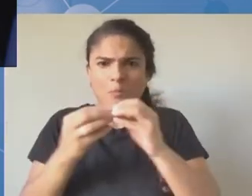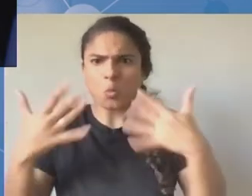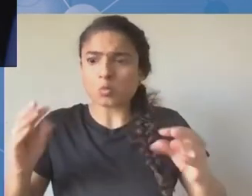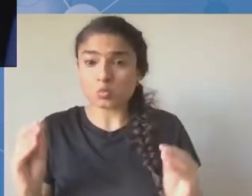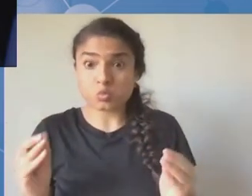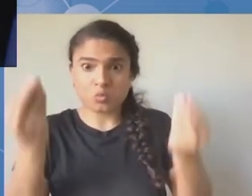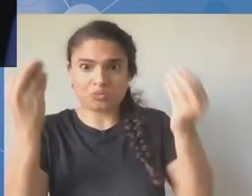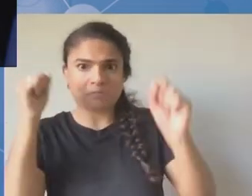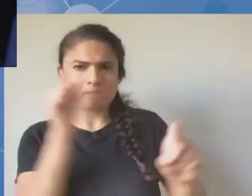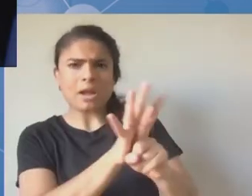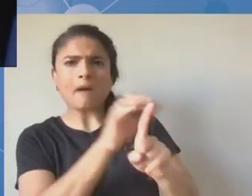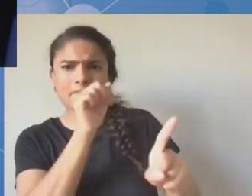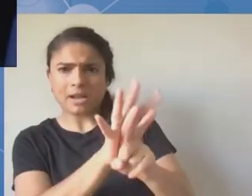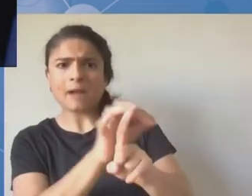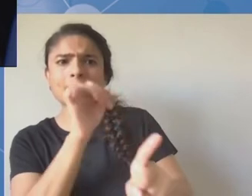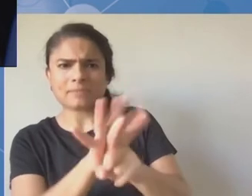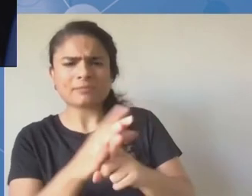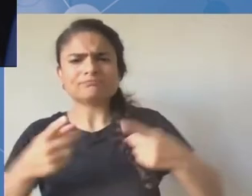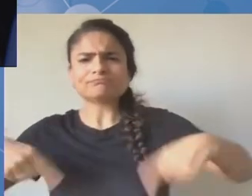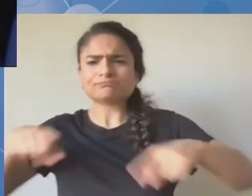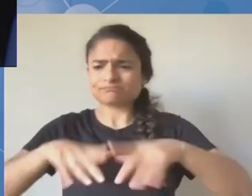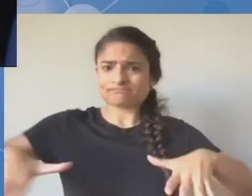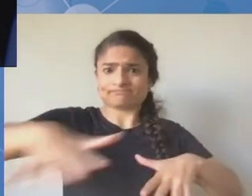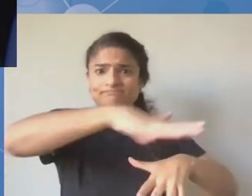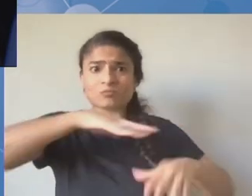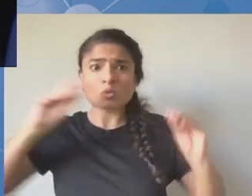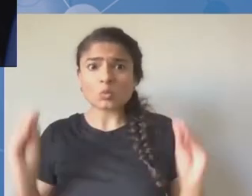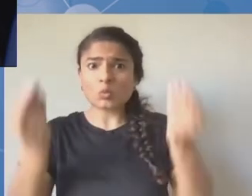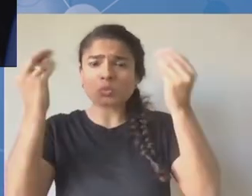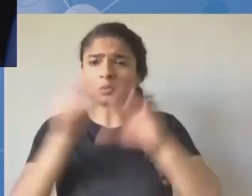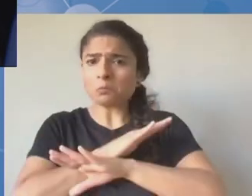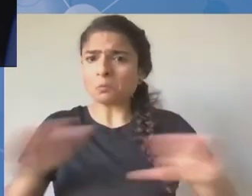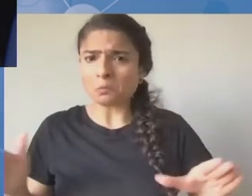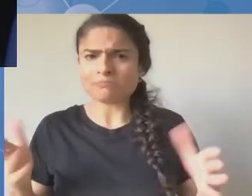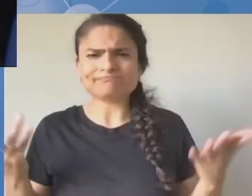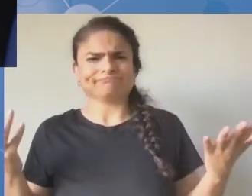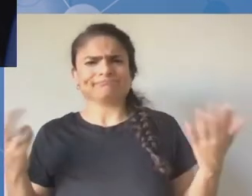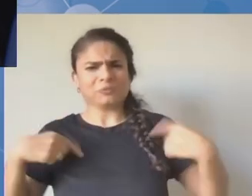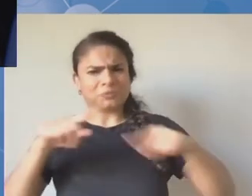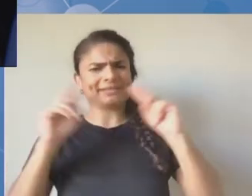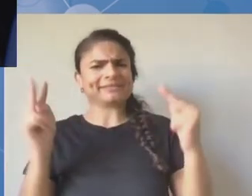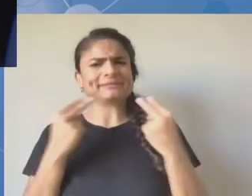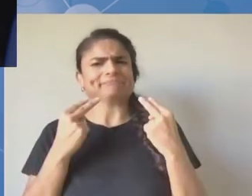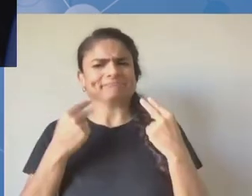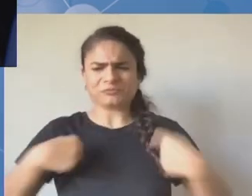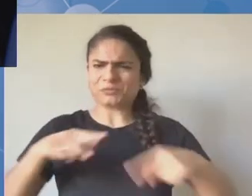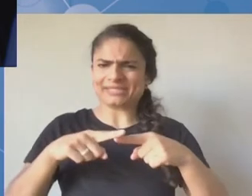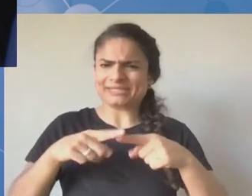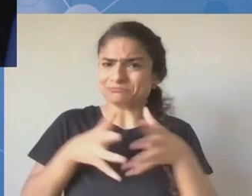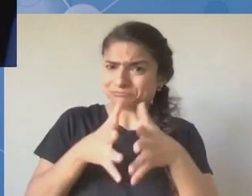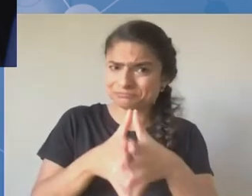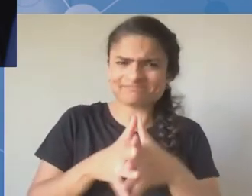wpływ, wkład młodych ludzi we wnioski formułowane podczas forum powinien być większy. A